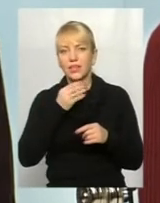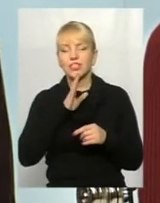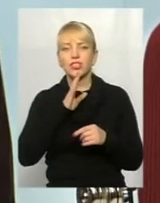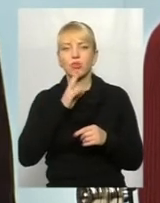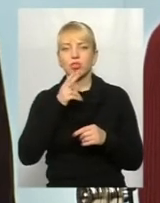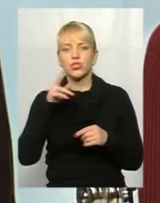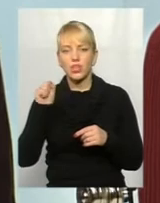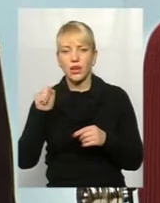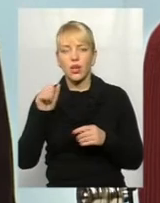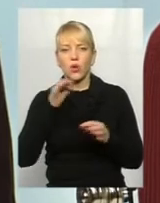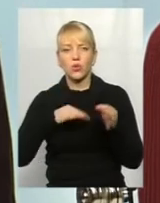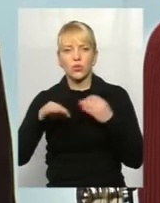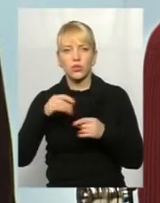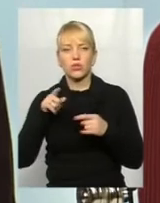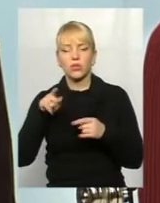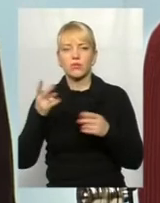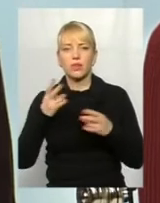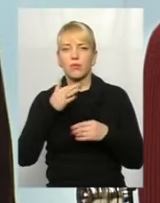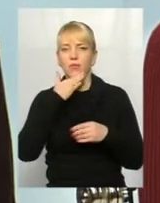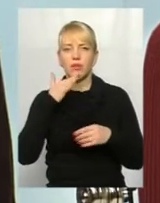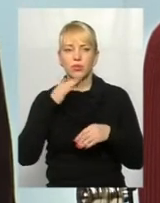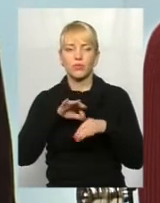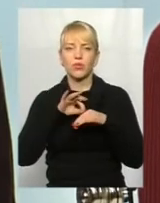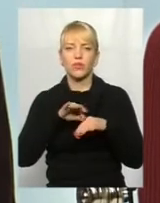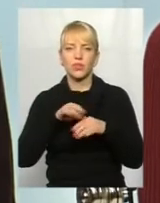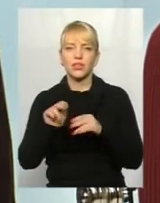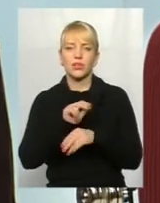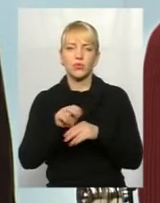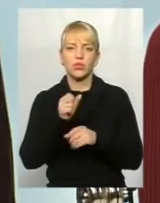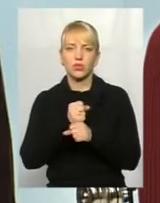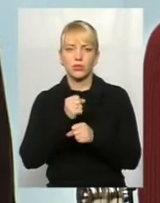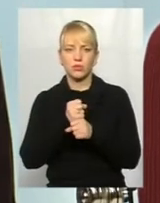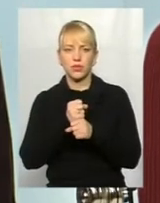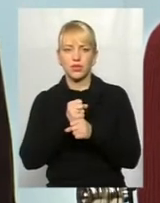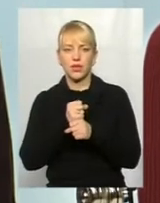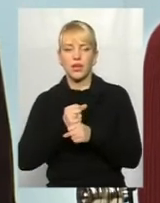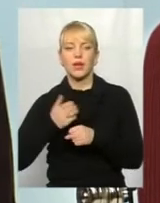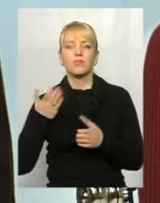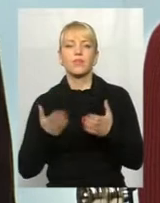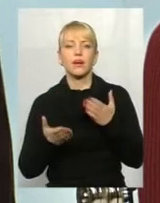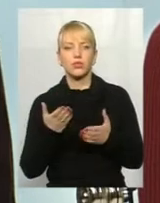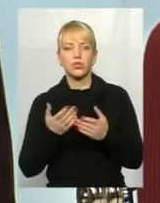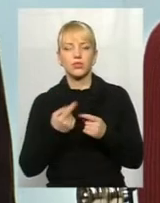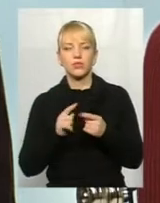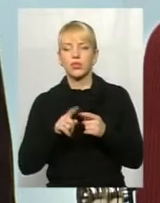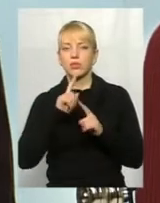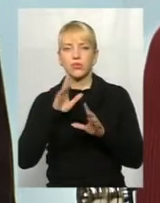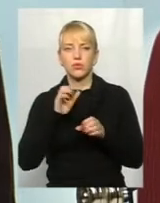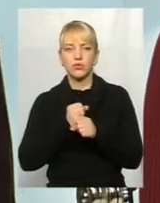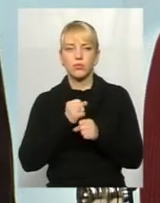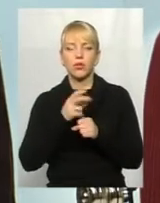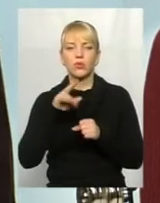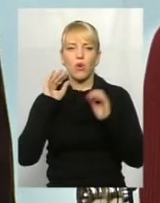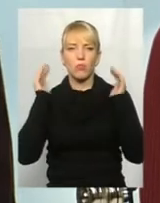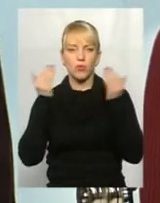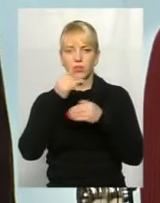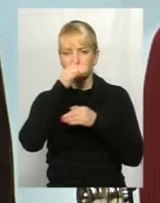насправді там треба проводити дуже багато таких ремонтних робіт. Якщо вони не будуть зроблені, то амбулаторія